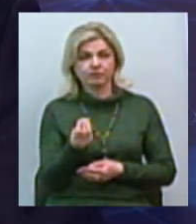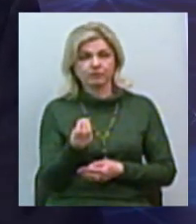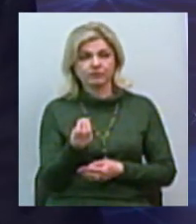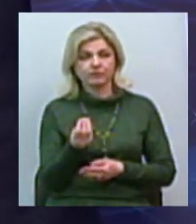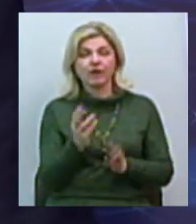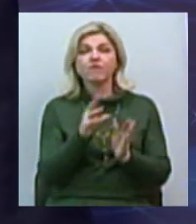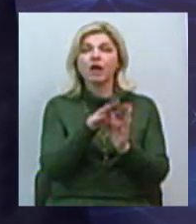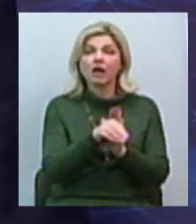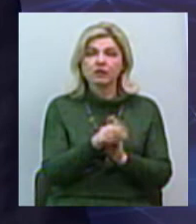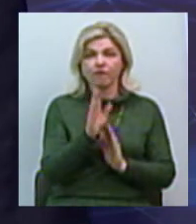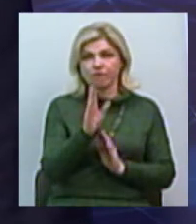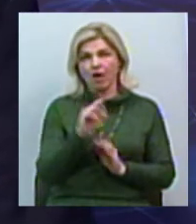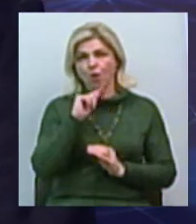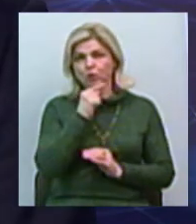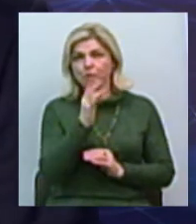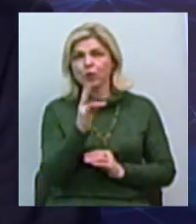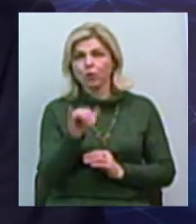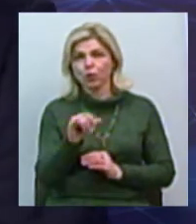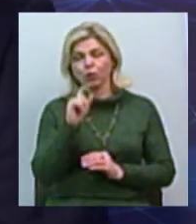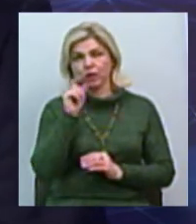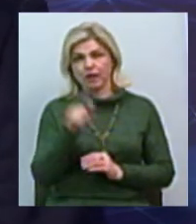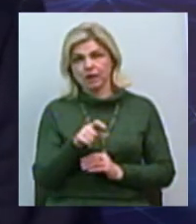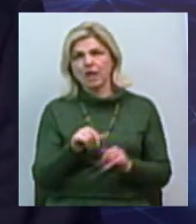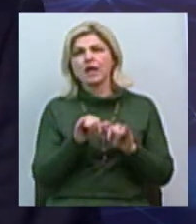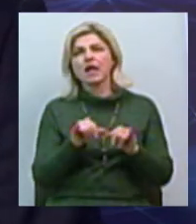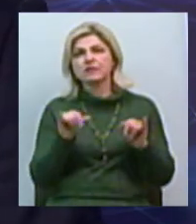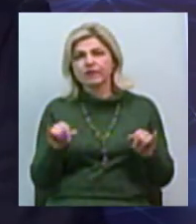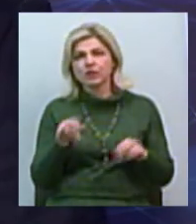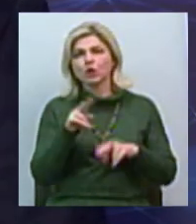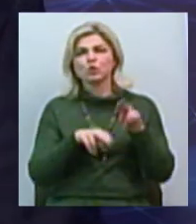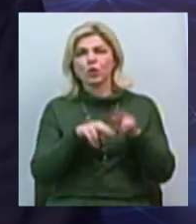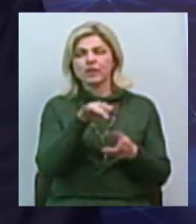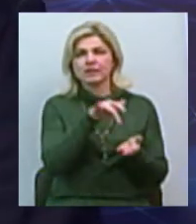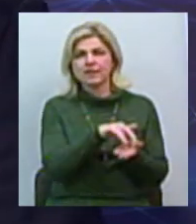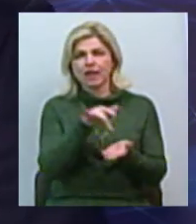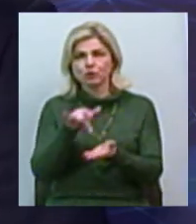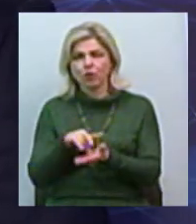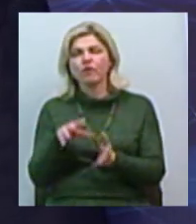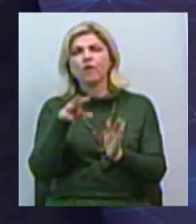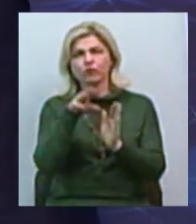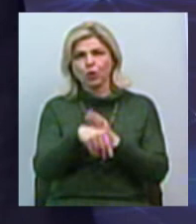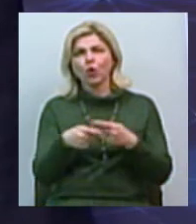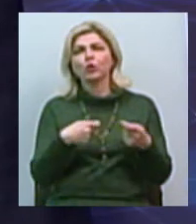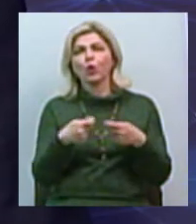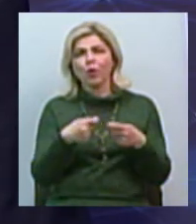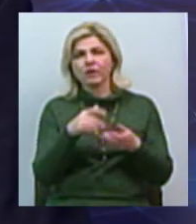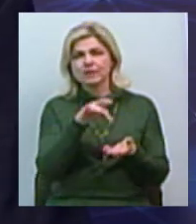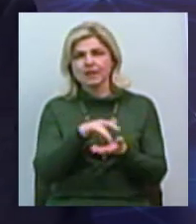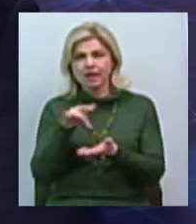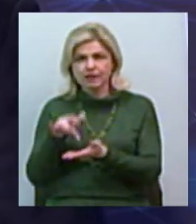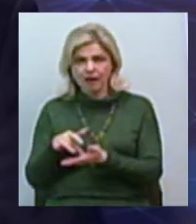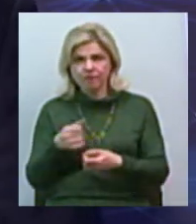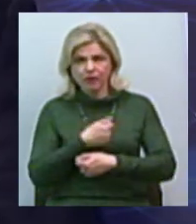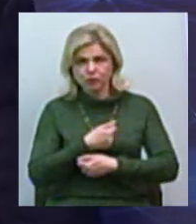в економіку України. в розвитие, в строительство центров, в тому числі торгових центров, в строительство